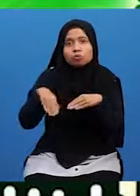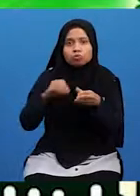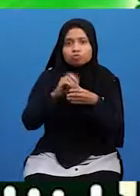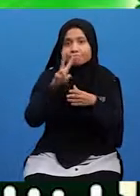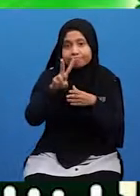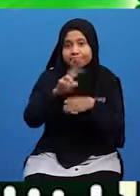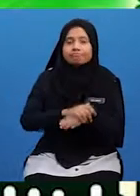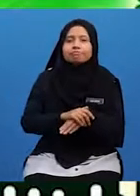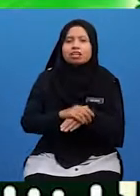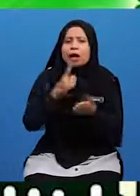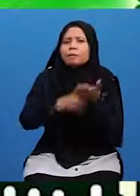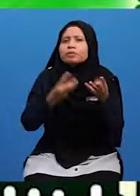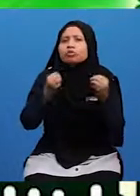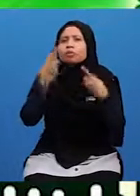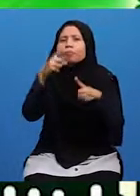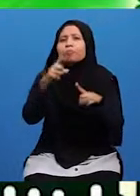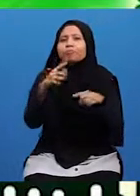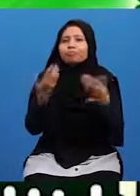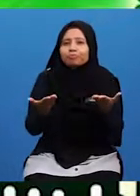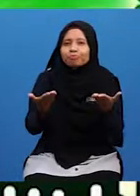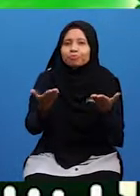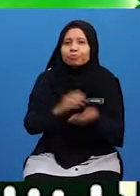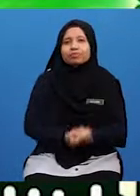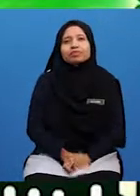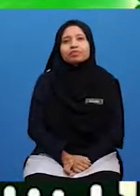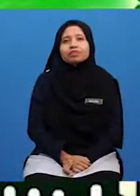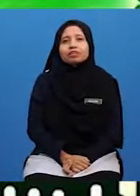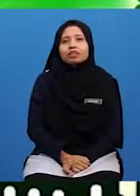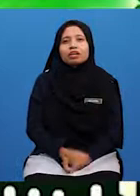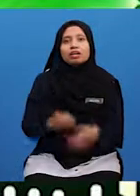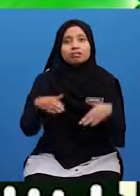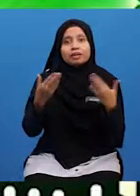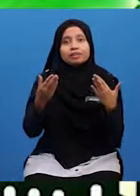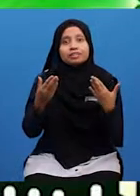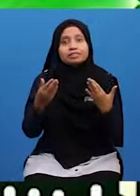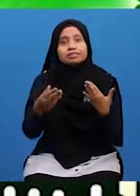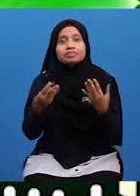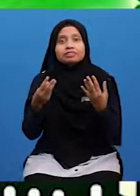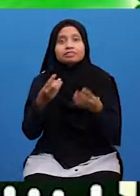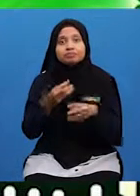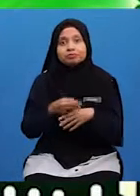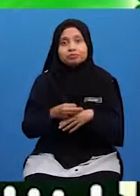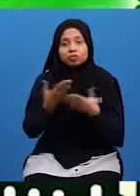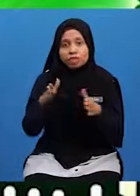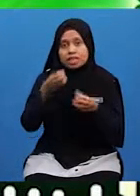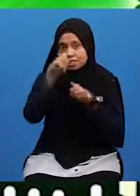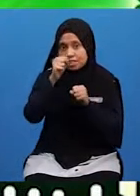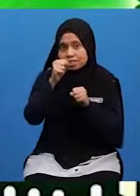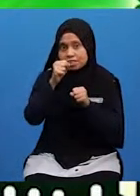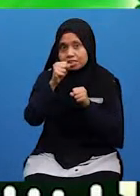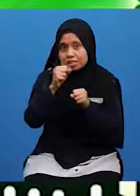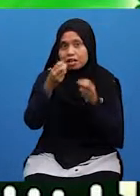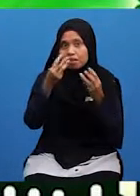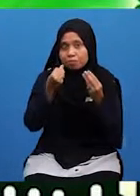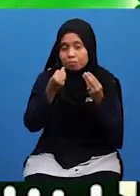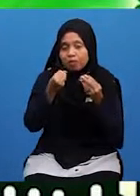Apa nak jawab ni? Haa Bagaimana murid-murid? Dah bersedia ke Nak